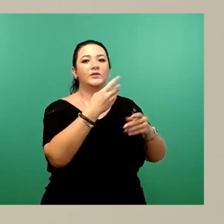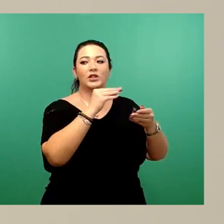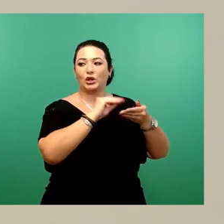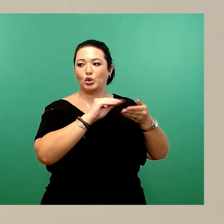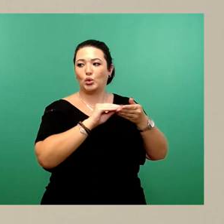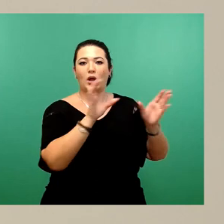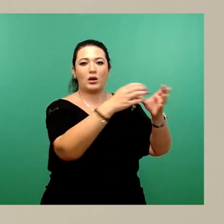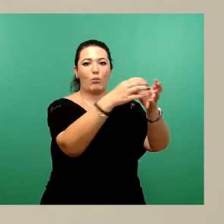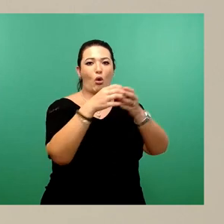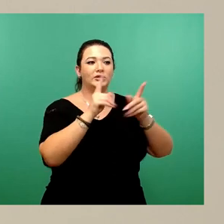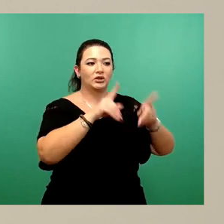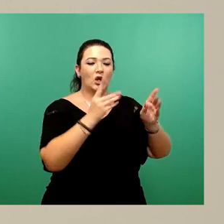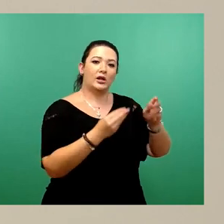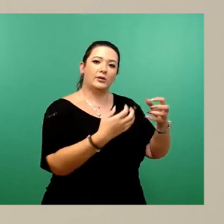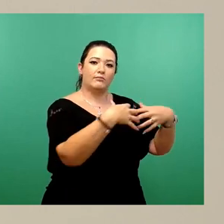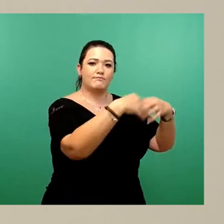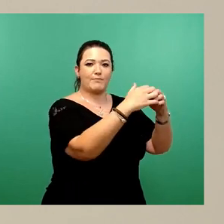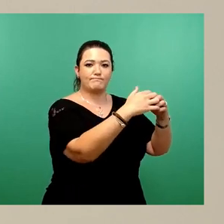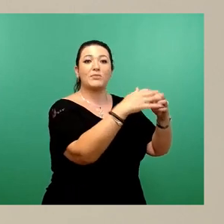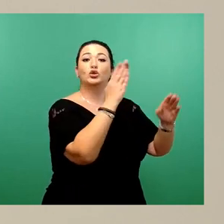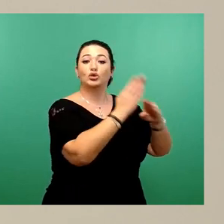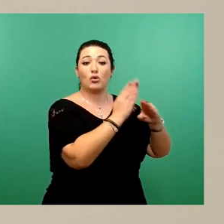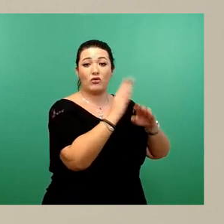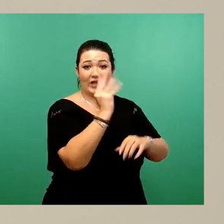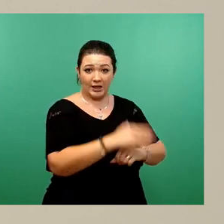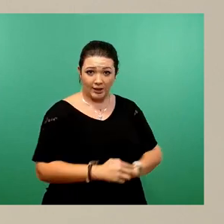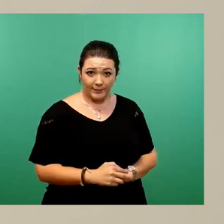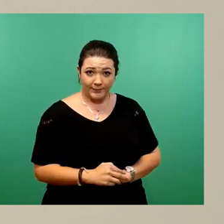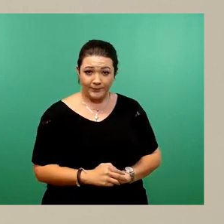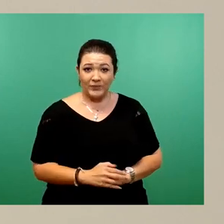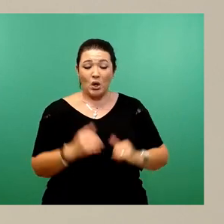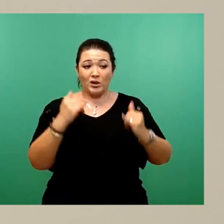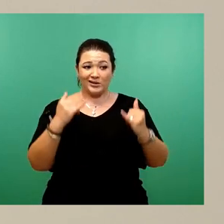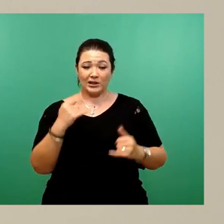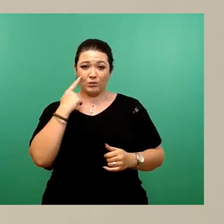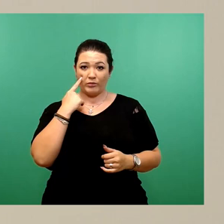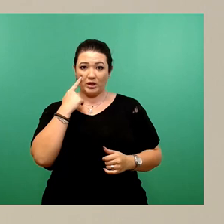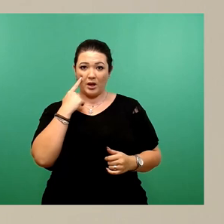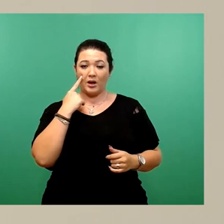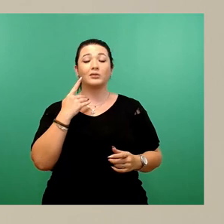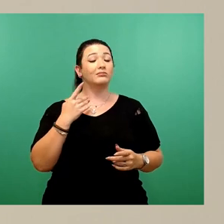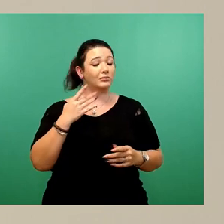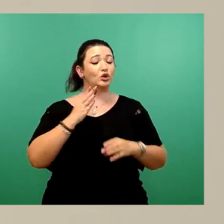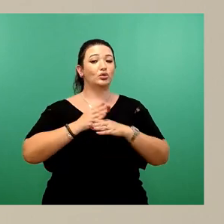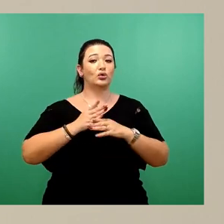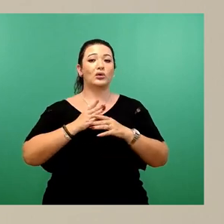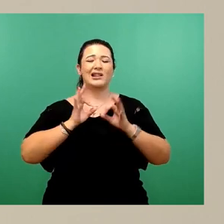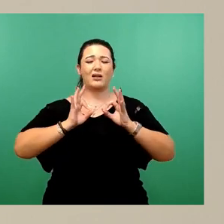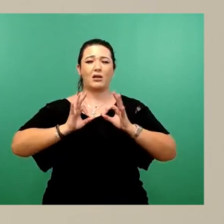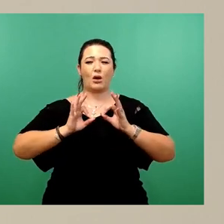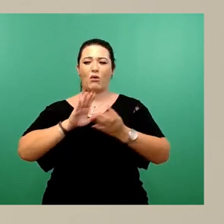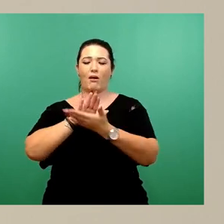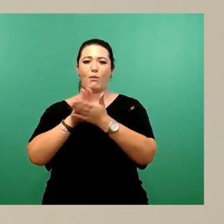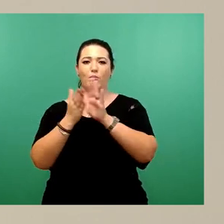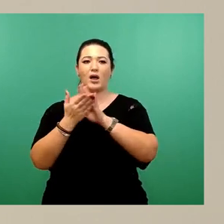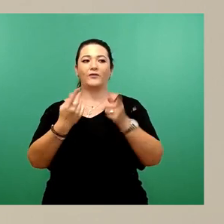errichtet und wir befinden uns jetzt gerade wirklich in sehr konkreten Abstimmungen zum Bauantrag